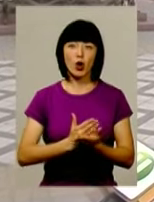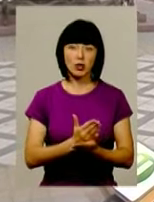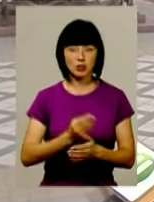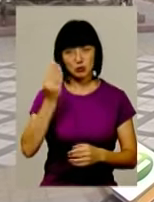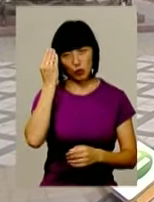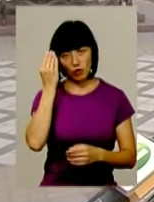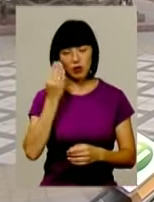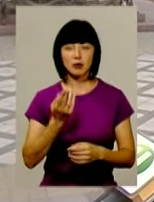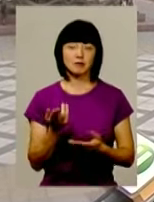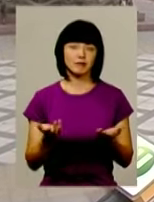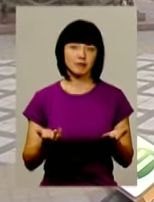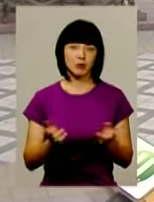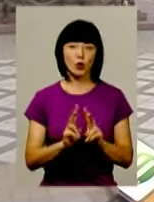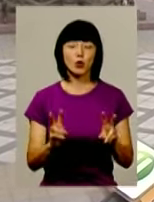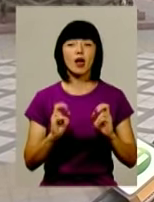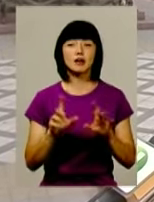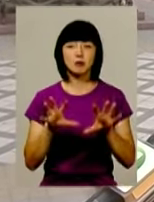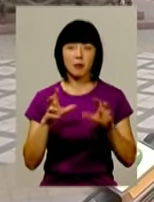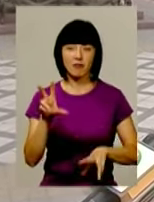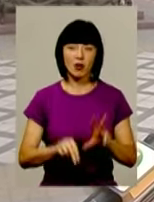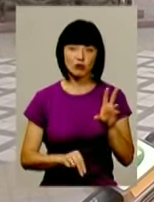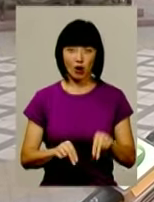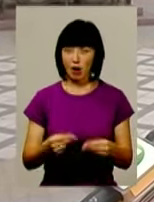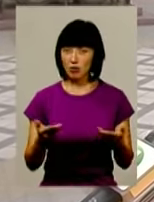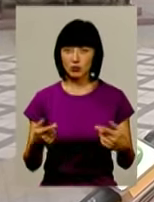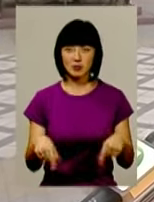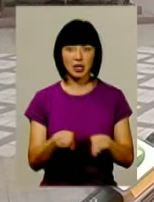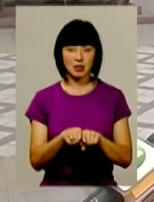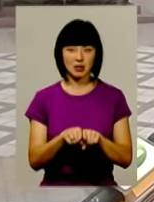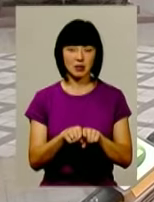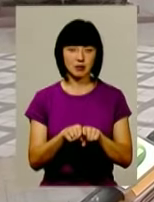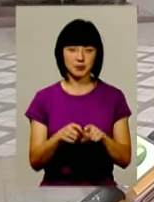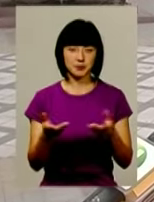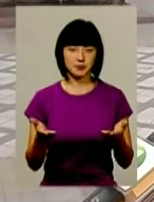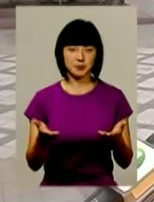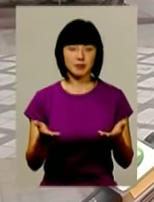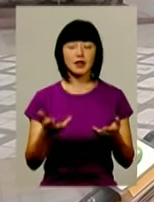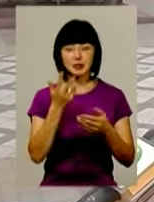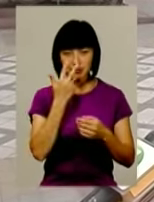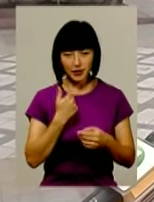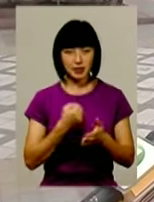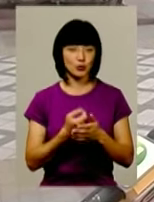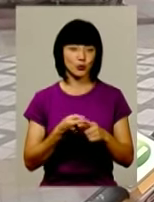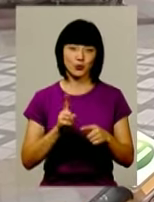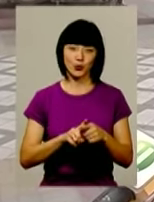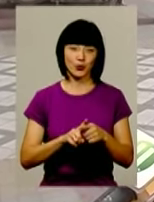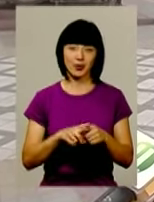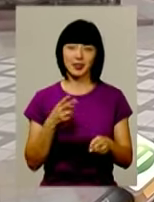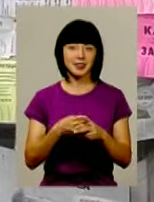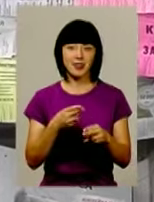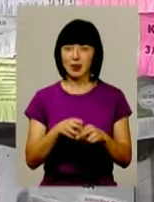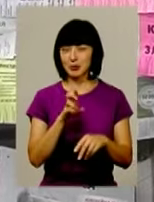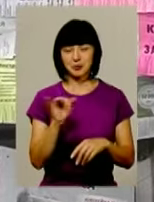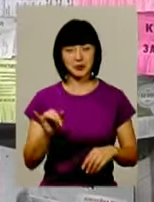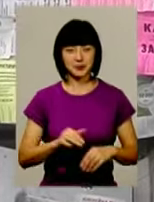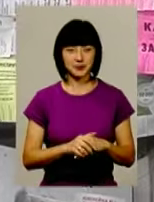міркувань, то хто як сприймає, але я рахую, що все ж таки ми до нього звикли і не завадило би.